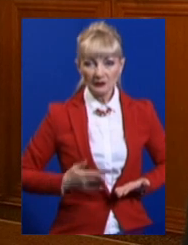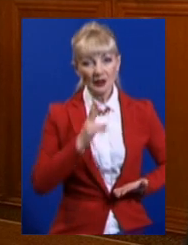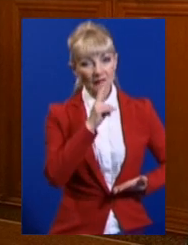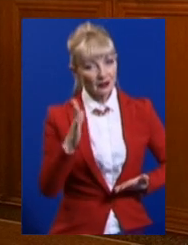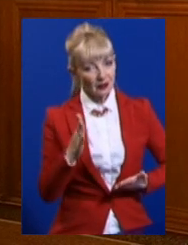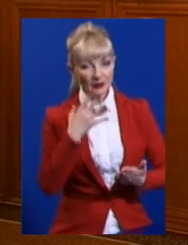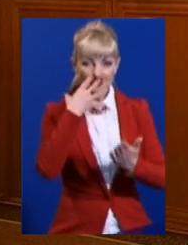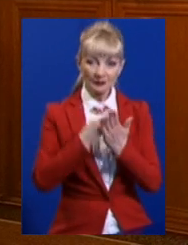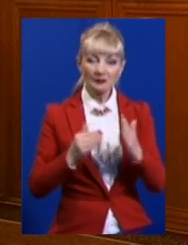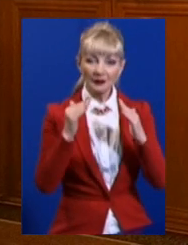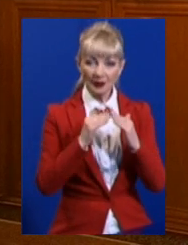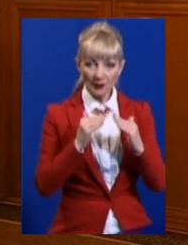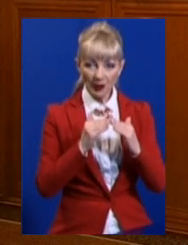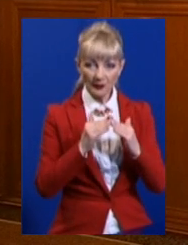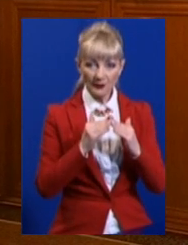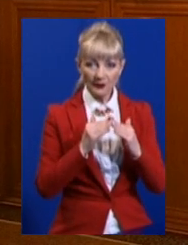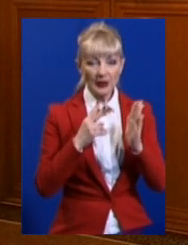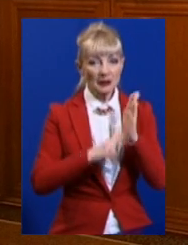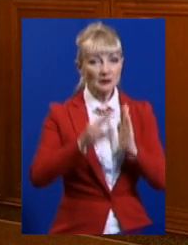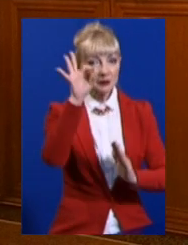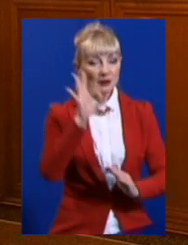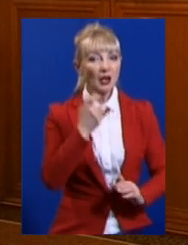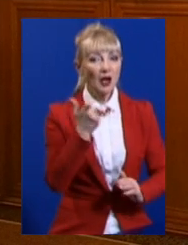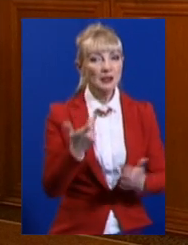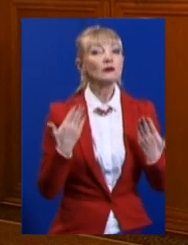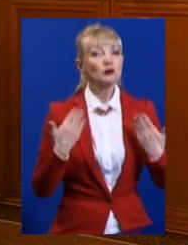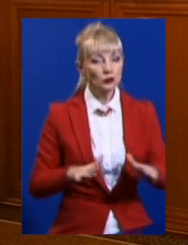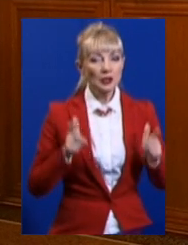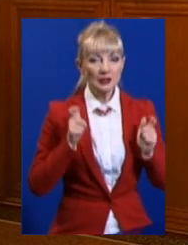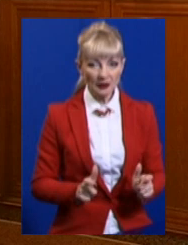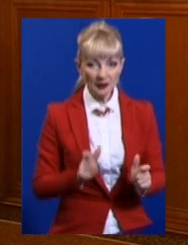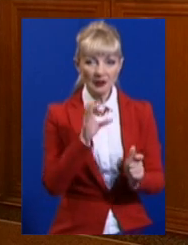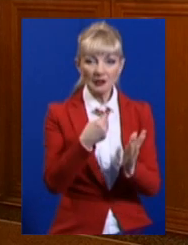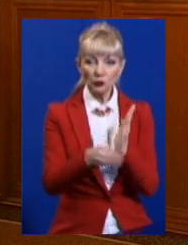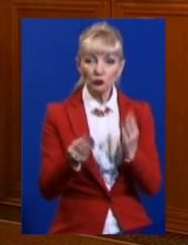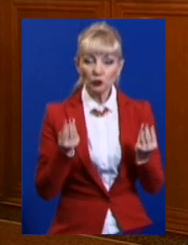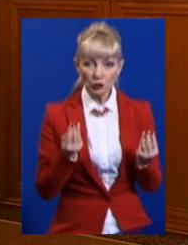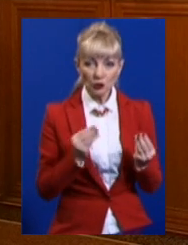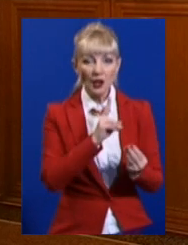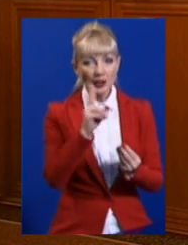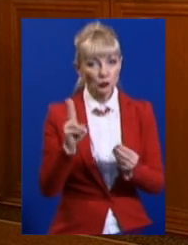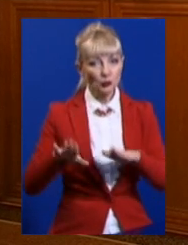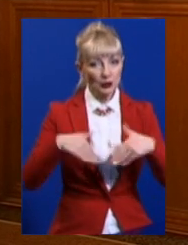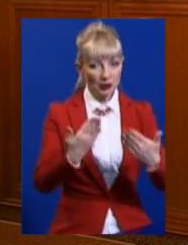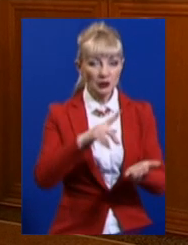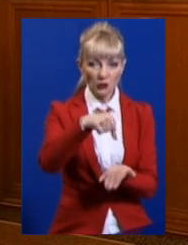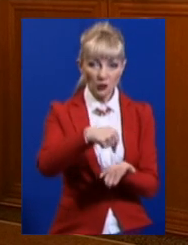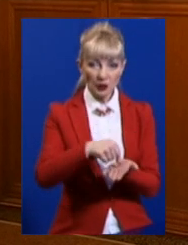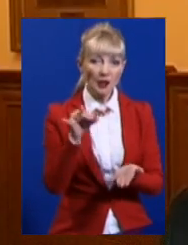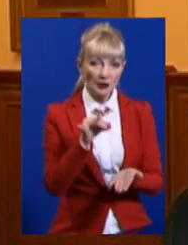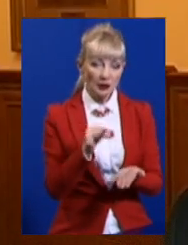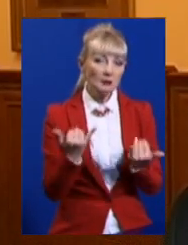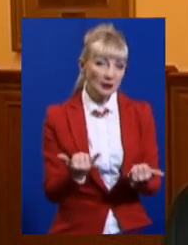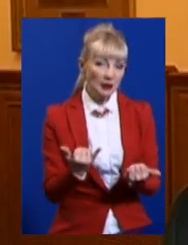перемовини про викуп їхнього житла. 70% власників вже погодилися з тією викупною ціною, що їм запропонувало місто. І ми